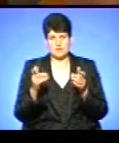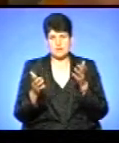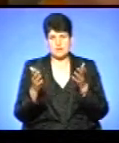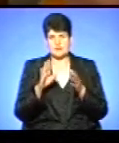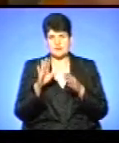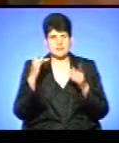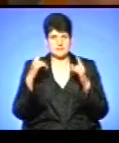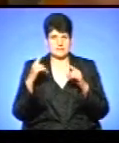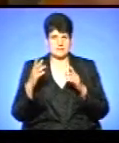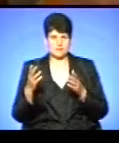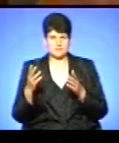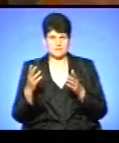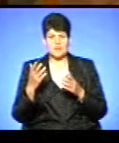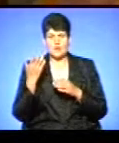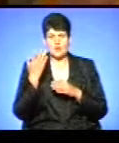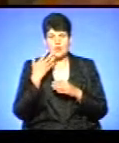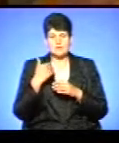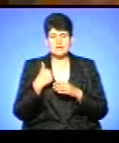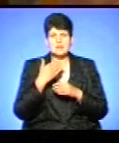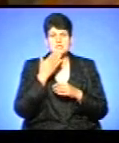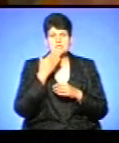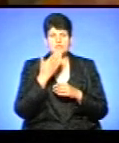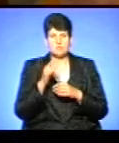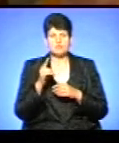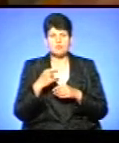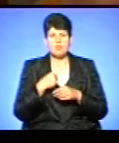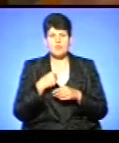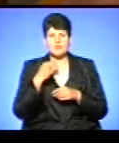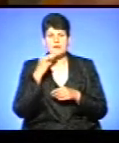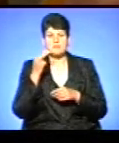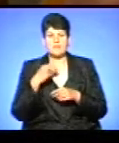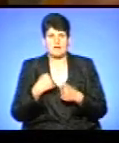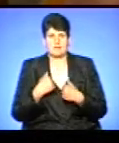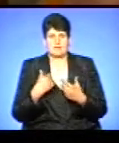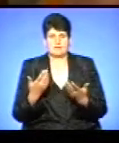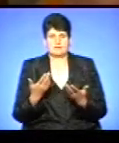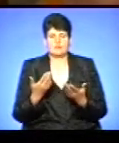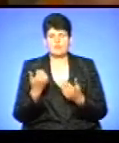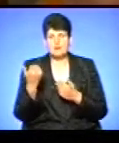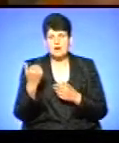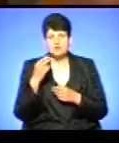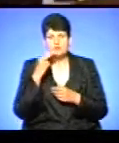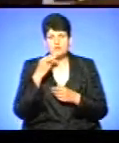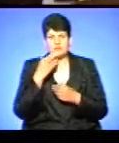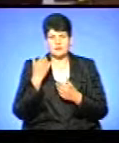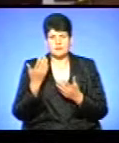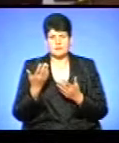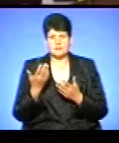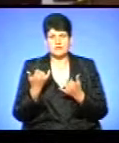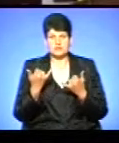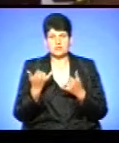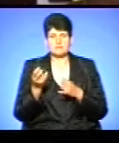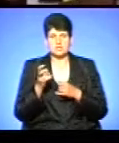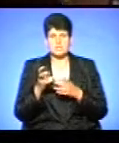не мистецького. Коли я запитую, в чому моя провина, ну вашої провини немає. Я сьогодні прийшла